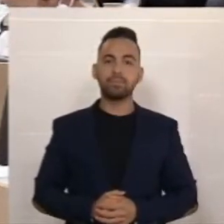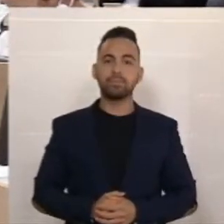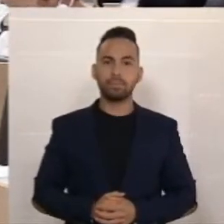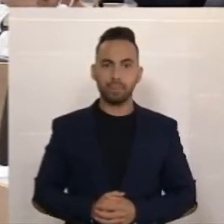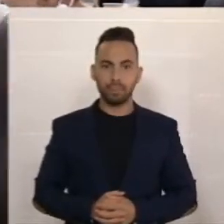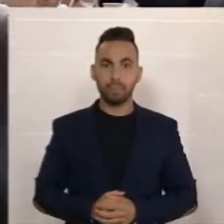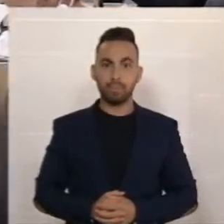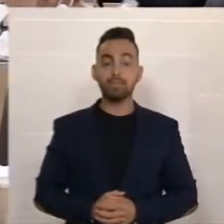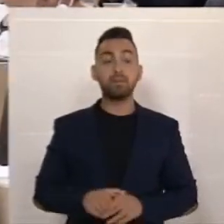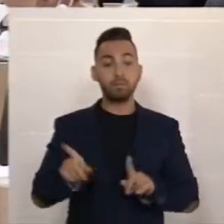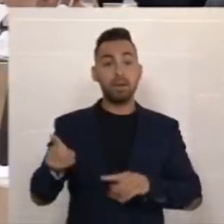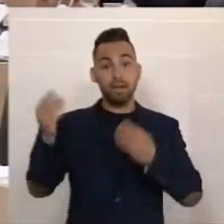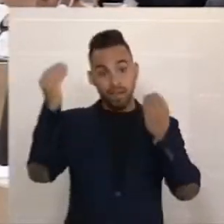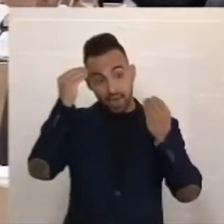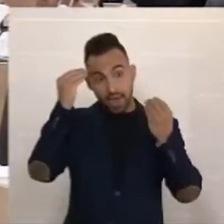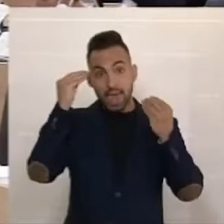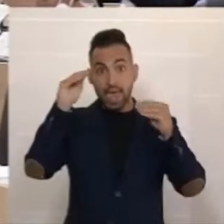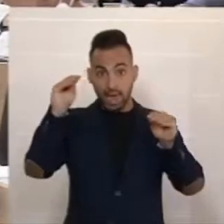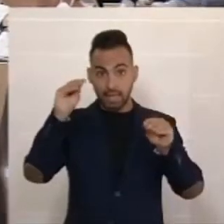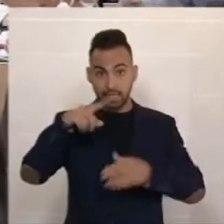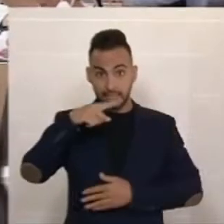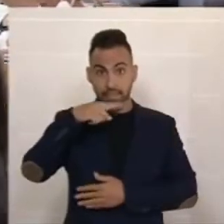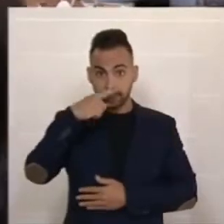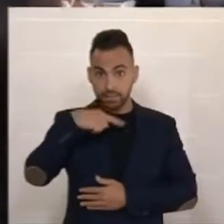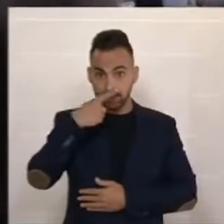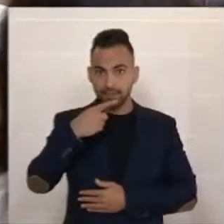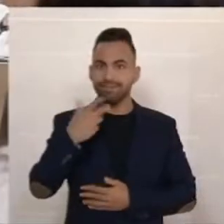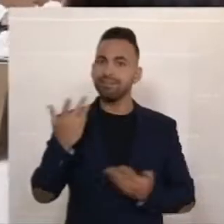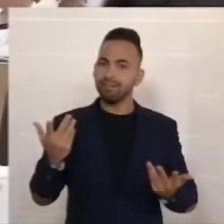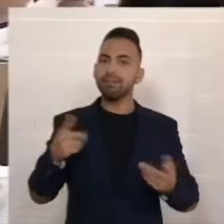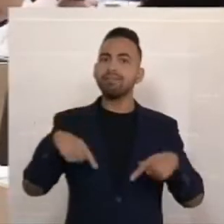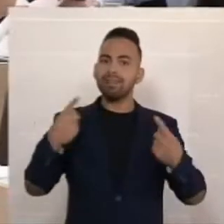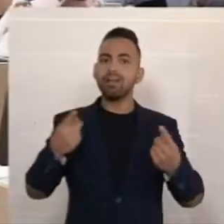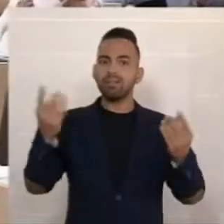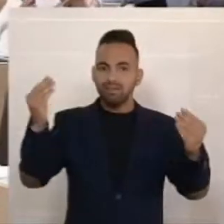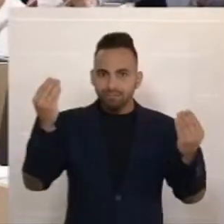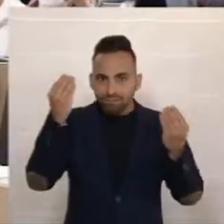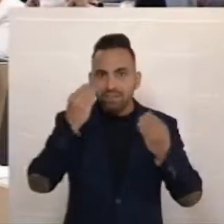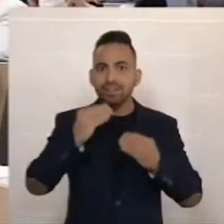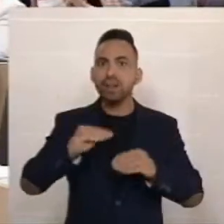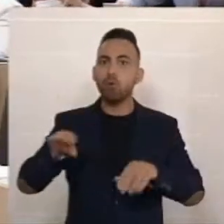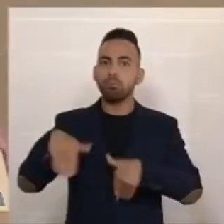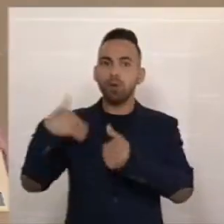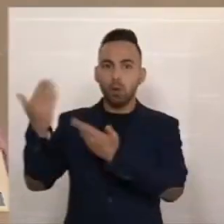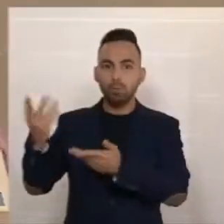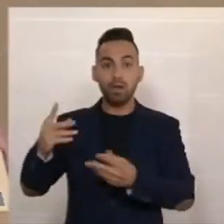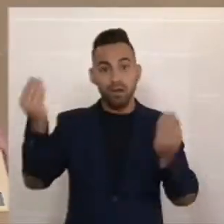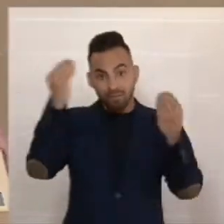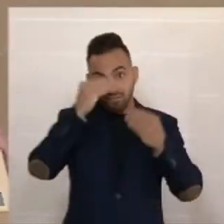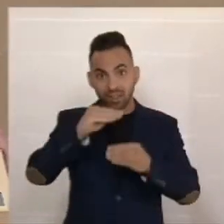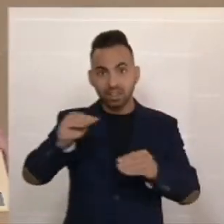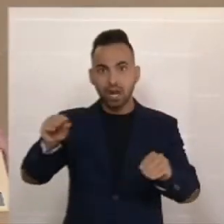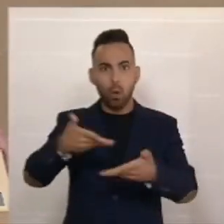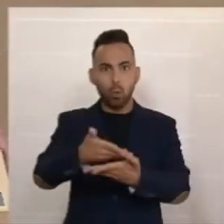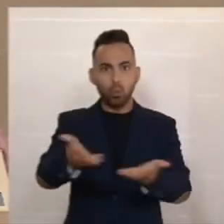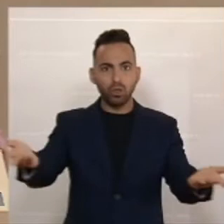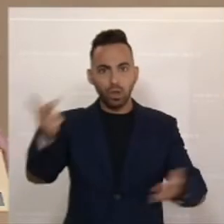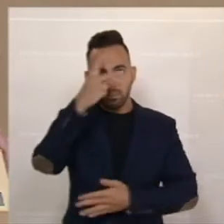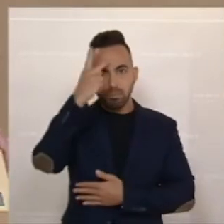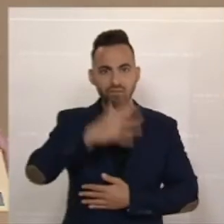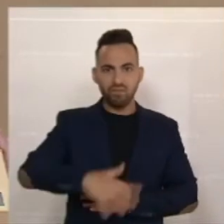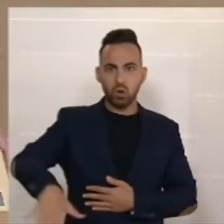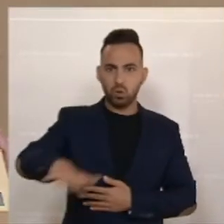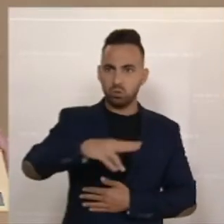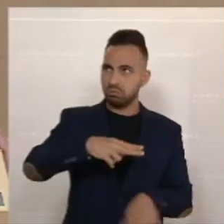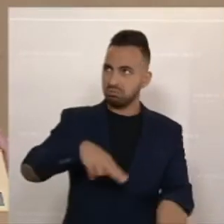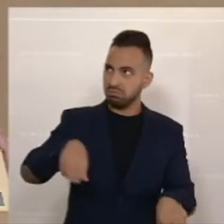Aber nur Ehrlichkeit schafft Vertrauen. Und dieses Vertrauen haben Sie in der Bevölkerung in Österreich